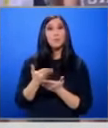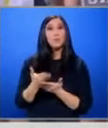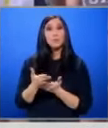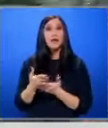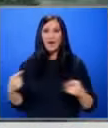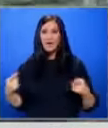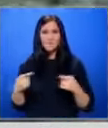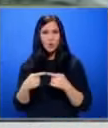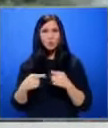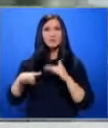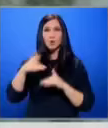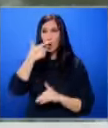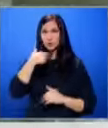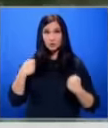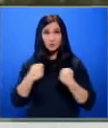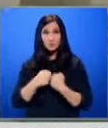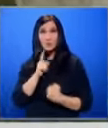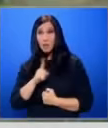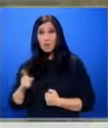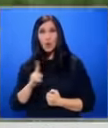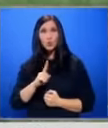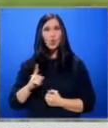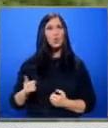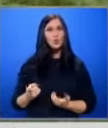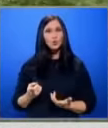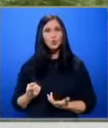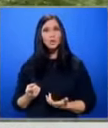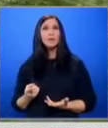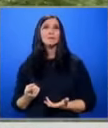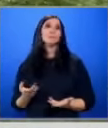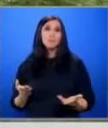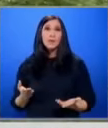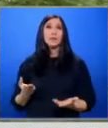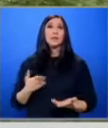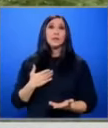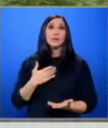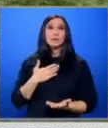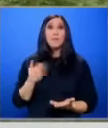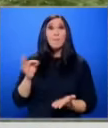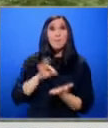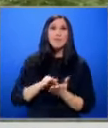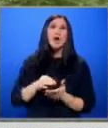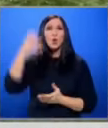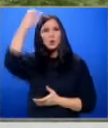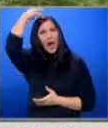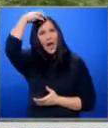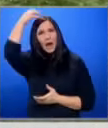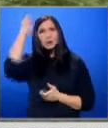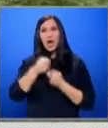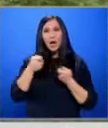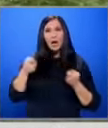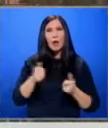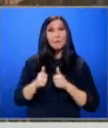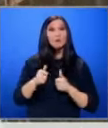личностните сблъсъци, някои от които са постранвани и от кралската рекламна машина. И това може да застраши